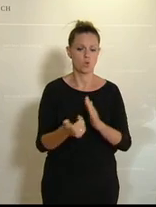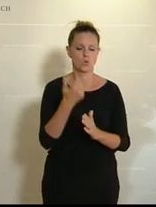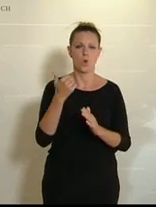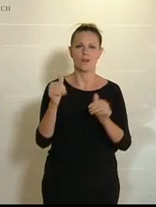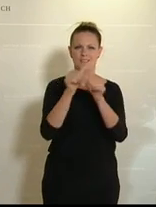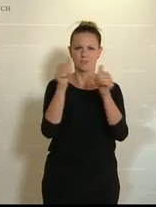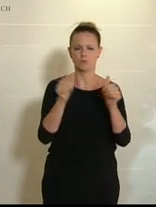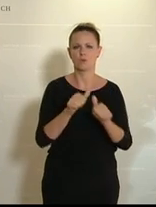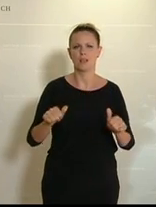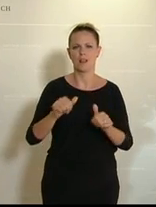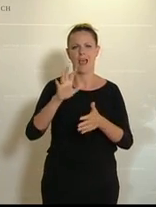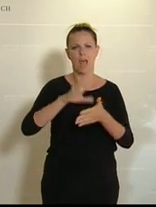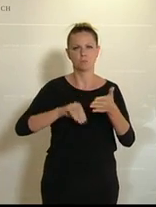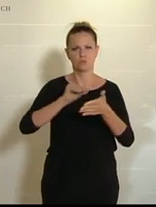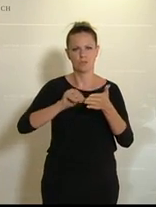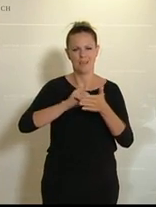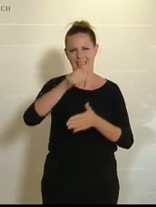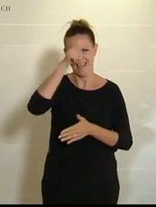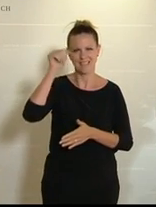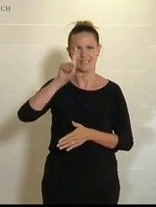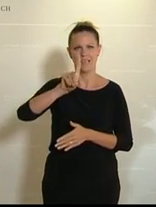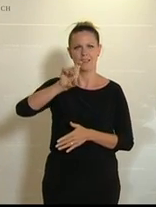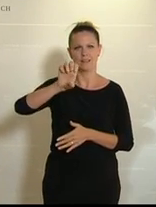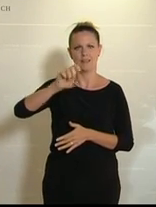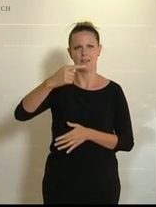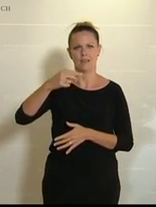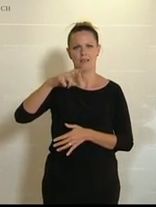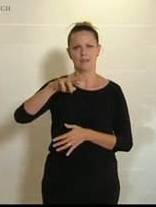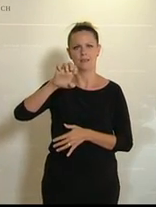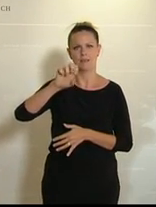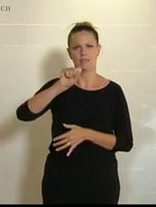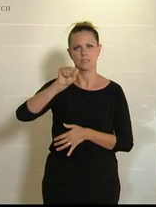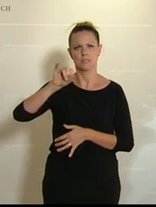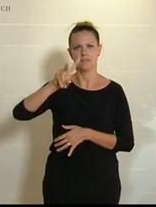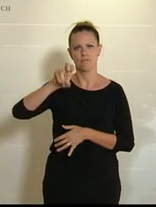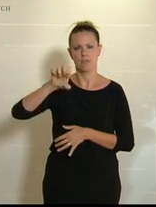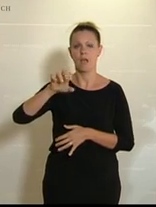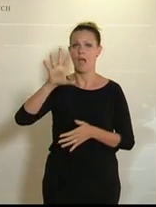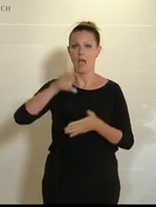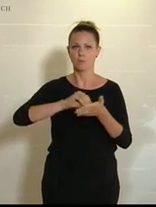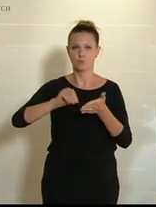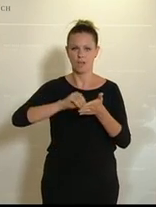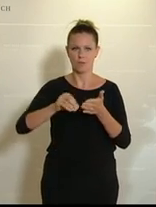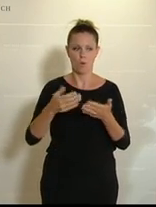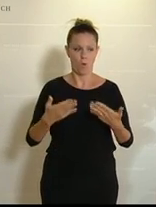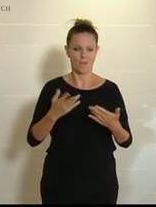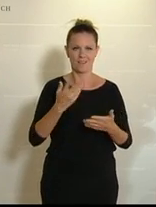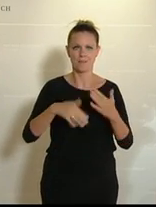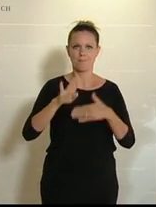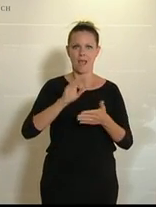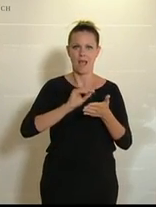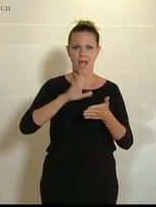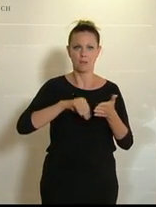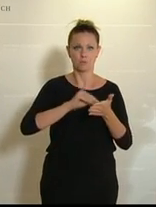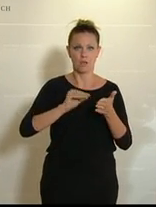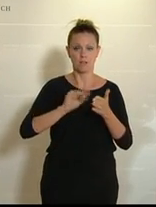Abschreibung. Degressive Abschreibung heißt, ich kann jetzt sofort, heuer, mehr abschreiben als später. Und